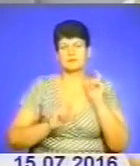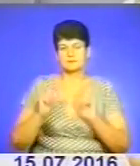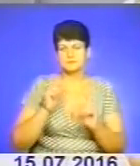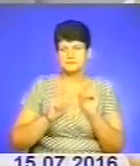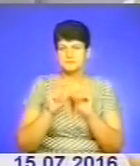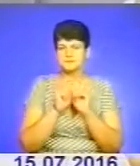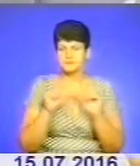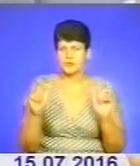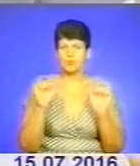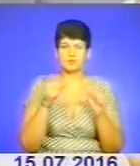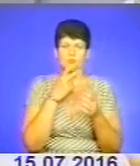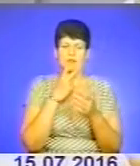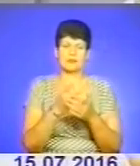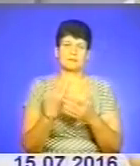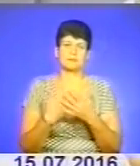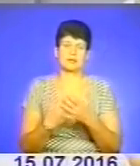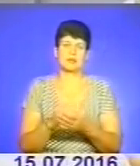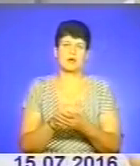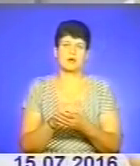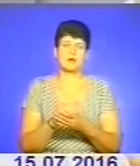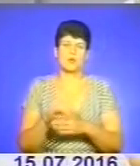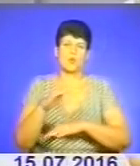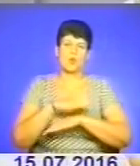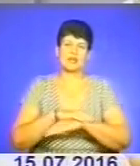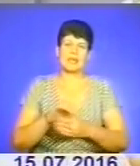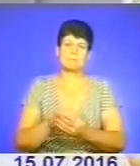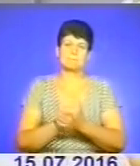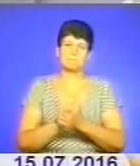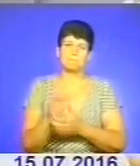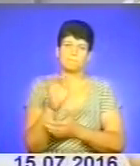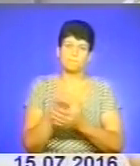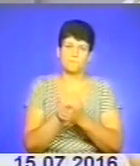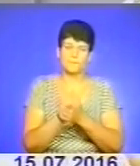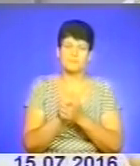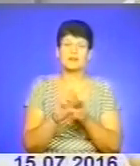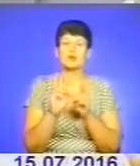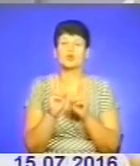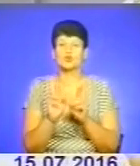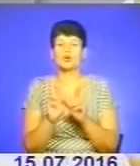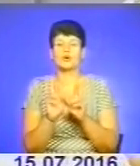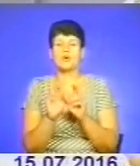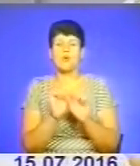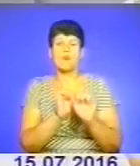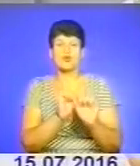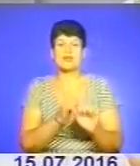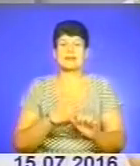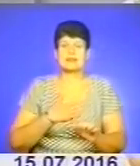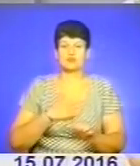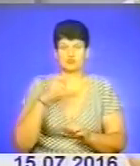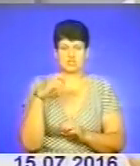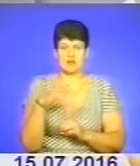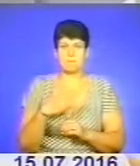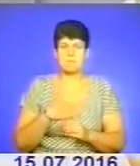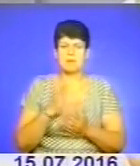показувати на уроках миру чи на уроках військово-патріотичного виховання, яким чином, хто обороняє нашу державу. Адже ми